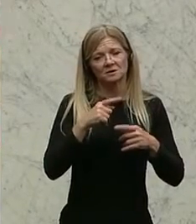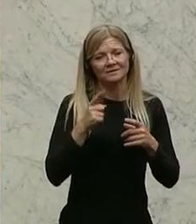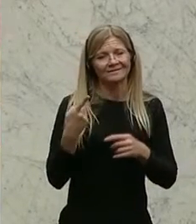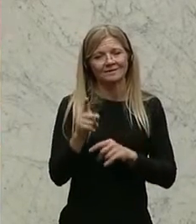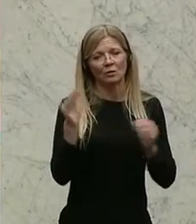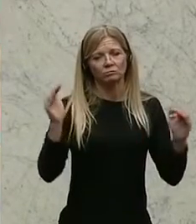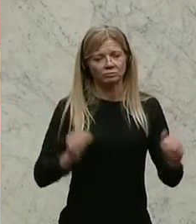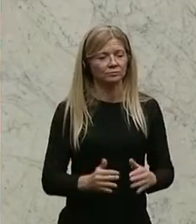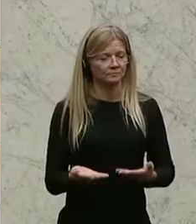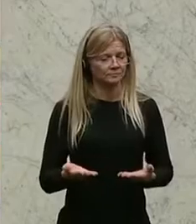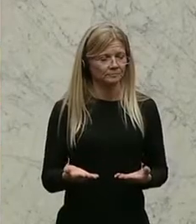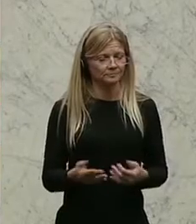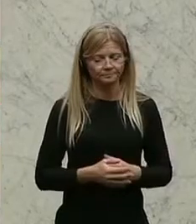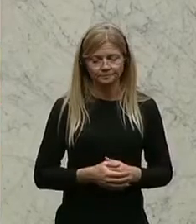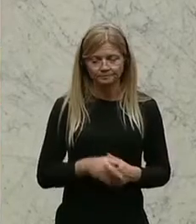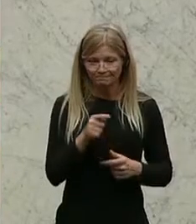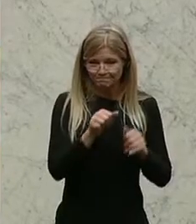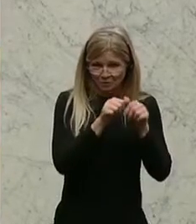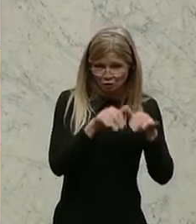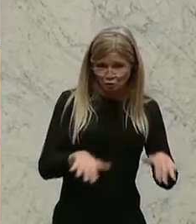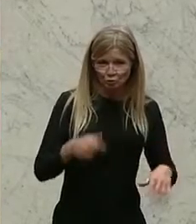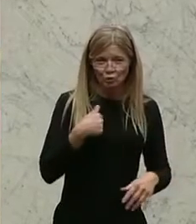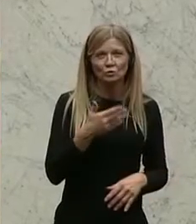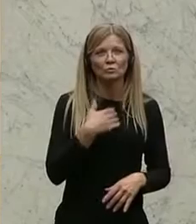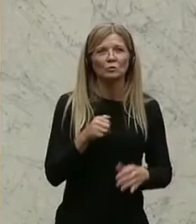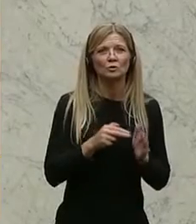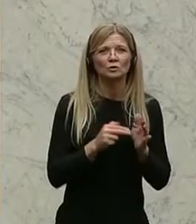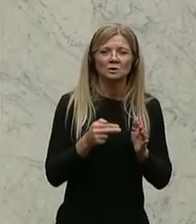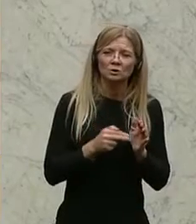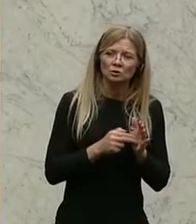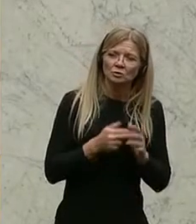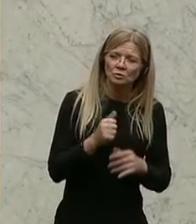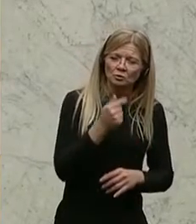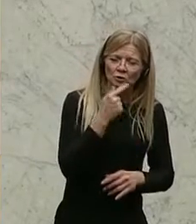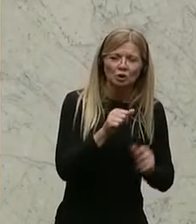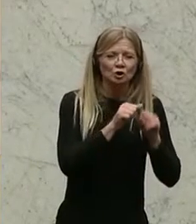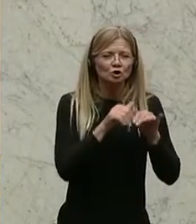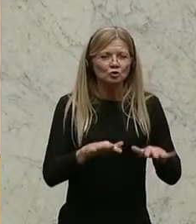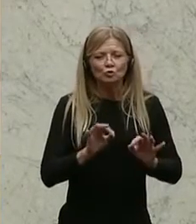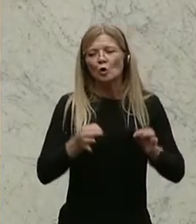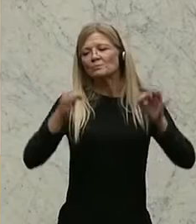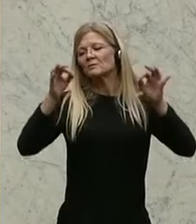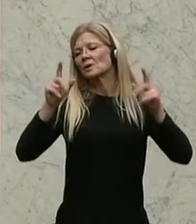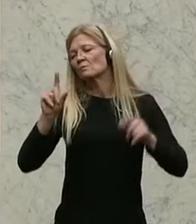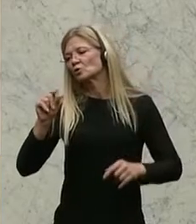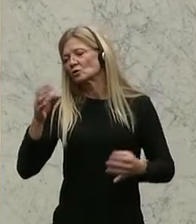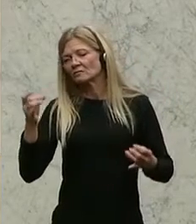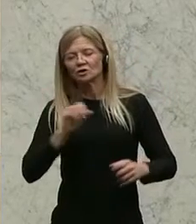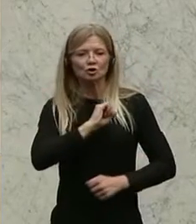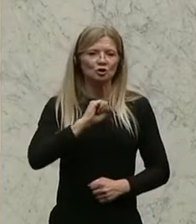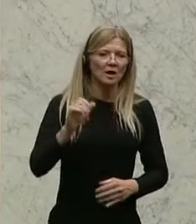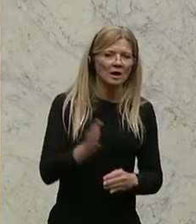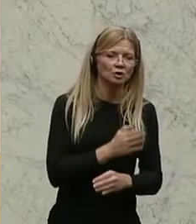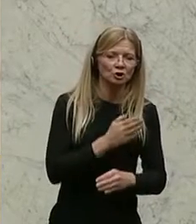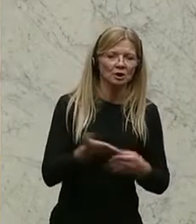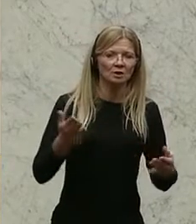Gerichtsorganisation, das im Wirkungsziel festgehalten ist. Strukturoptimierung bedeutet rasche Entscheidungen,